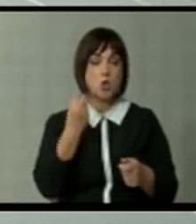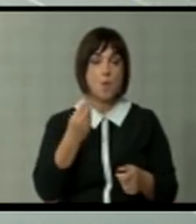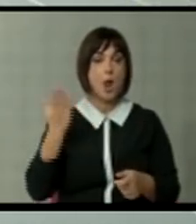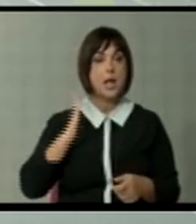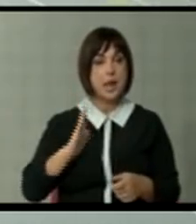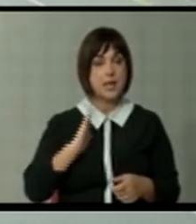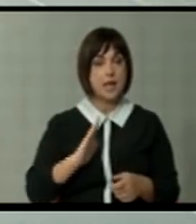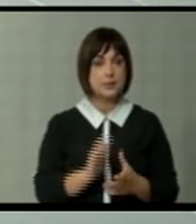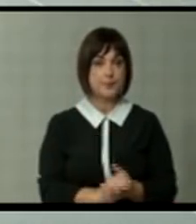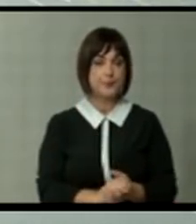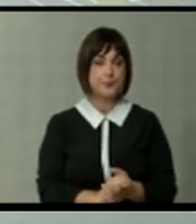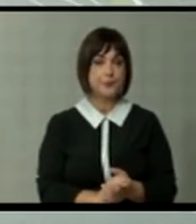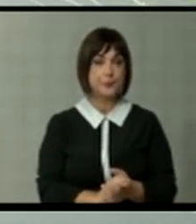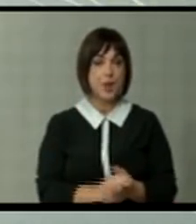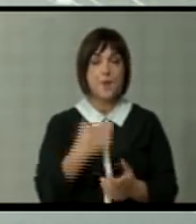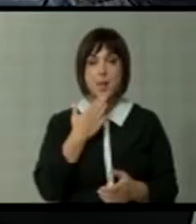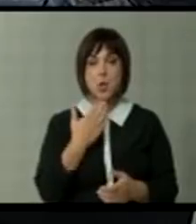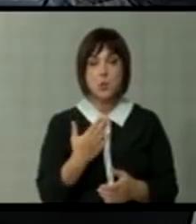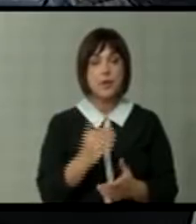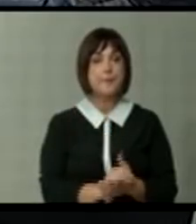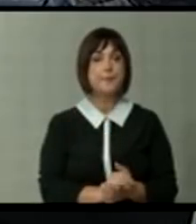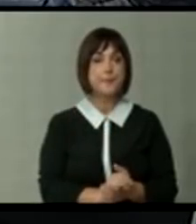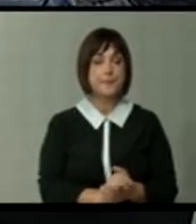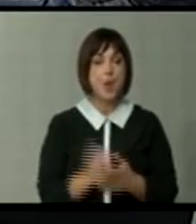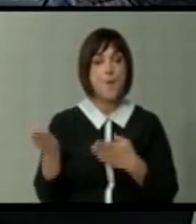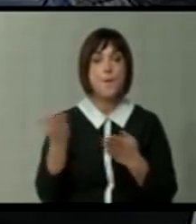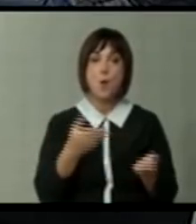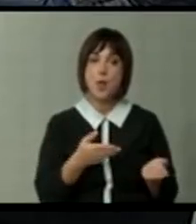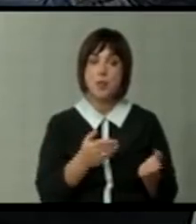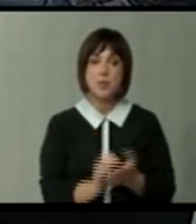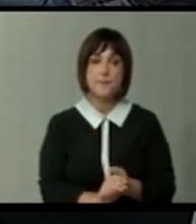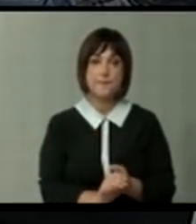граѓаните. Добре, благодарам. Повелета?